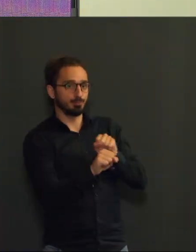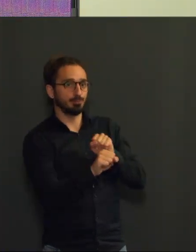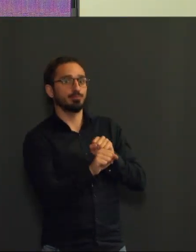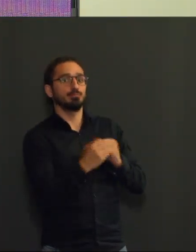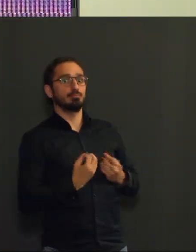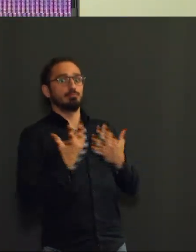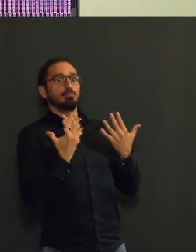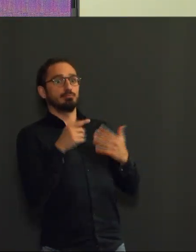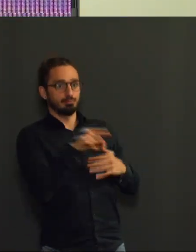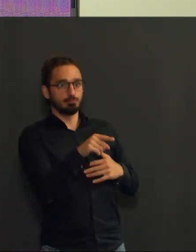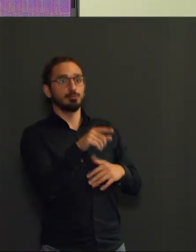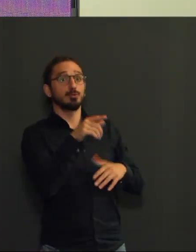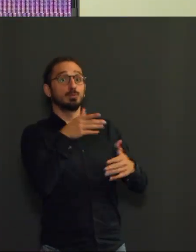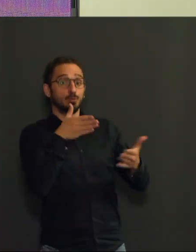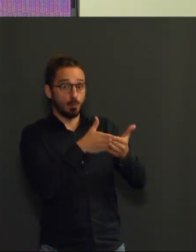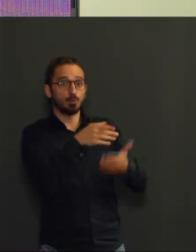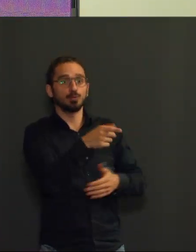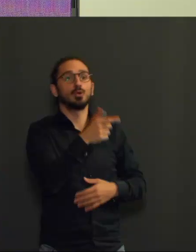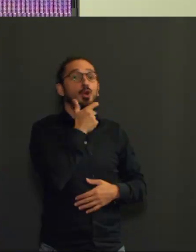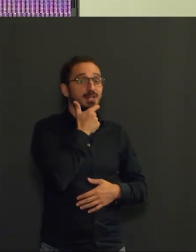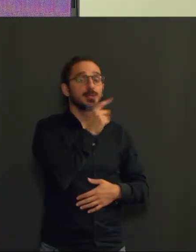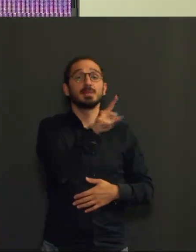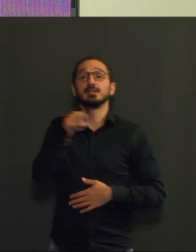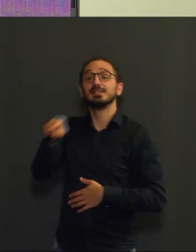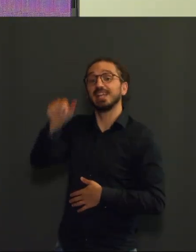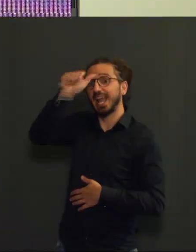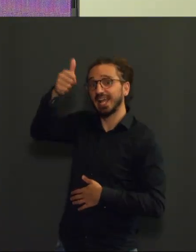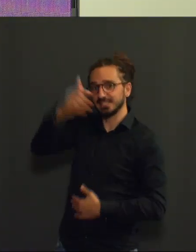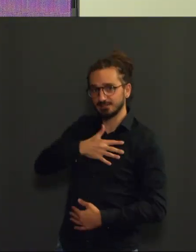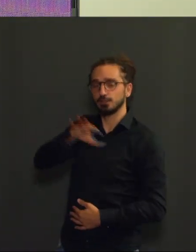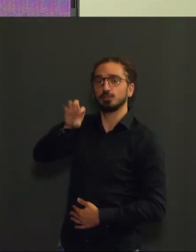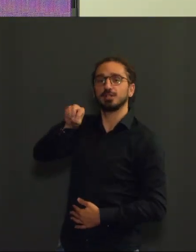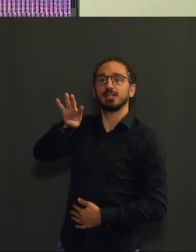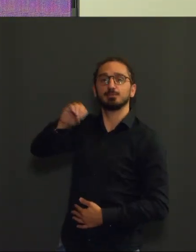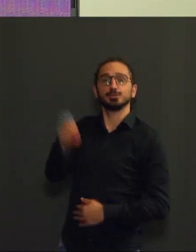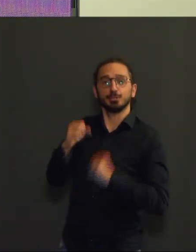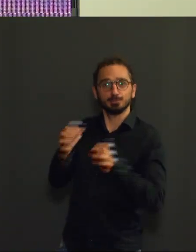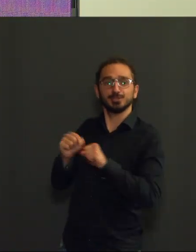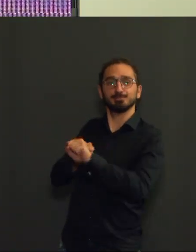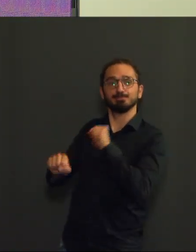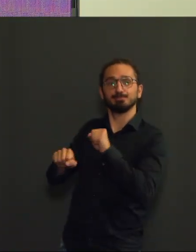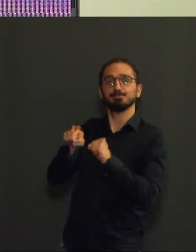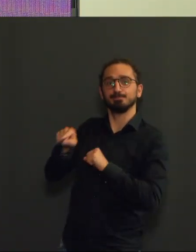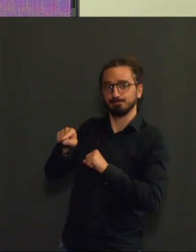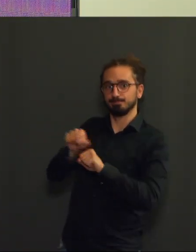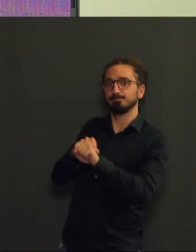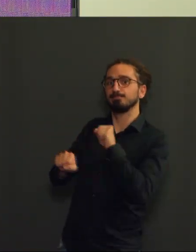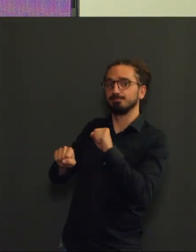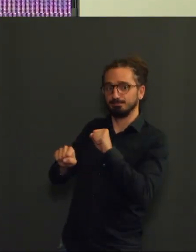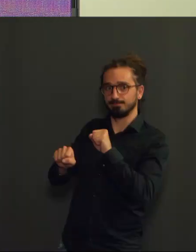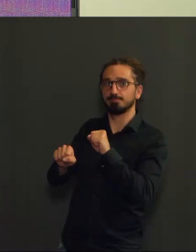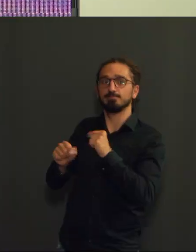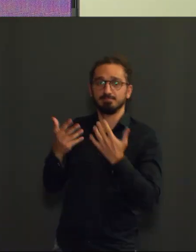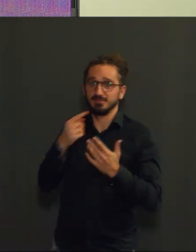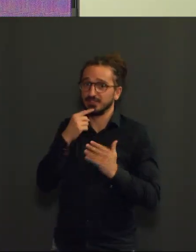Donc, très clairement, il y a une moins bonne protection par rapport au variant indien avec une seule dose de vaccination. Si on pousse la